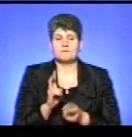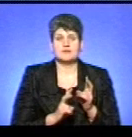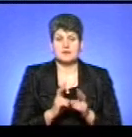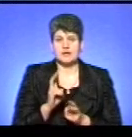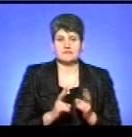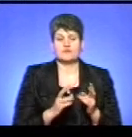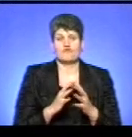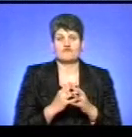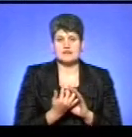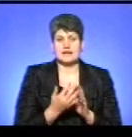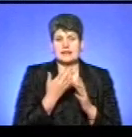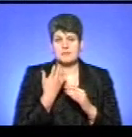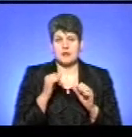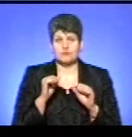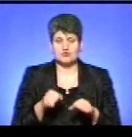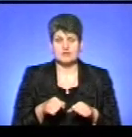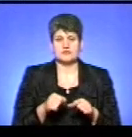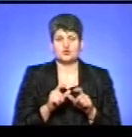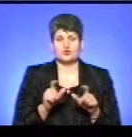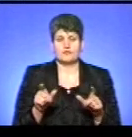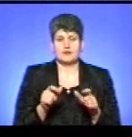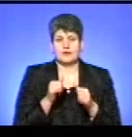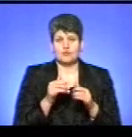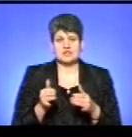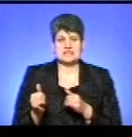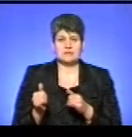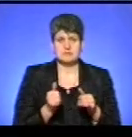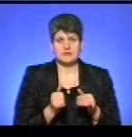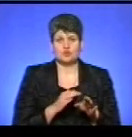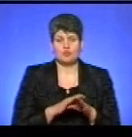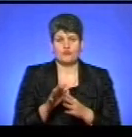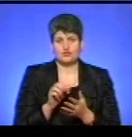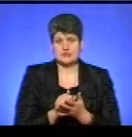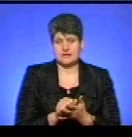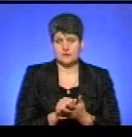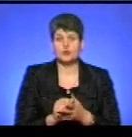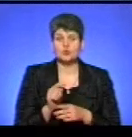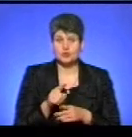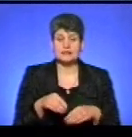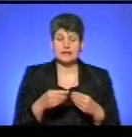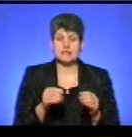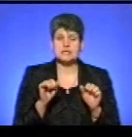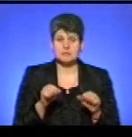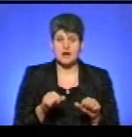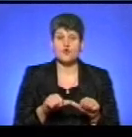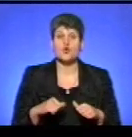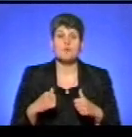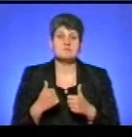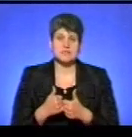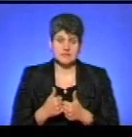селі немає змоги, чи установа немає змоги забезпечити повною занятість. Тоді дано право комісіям